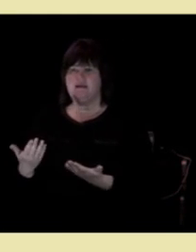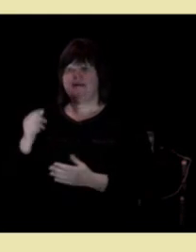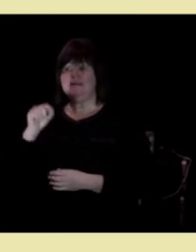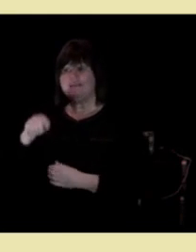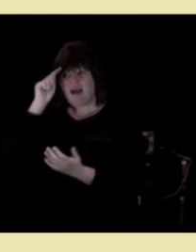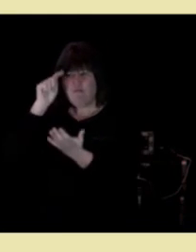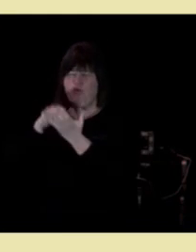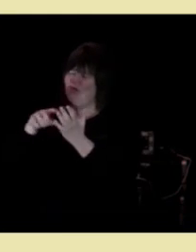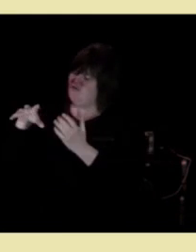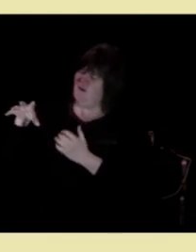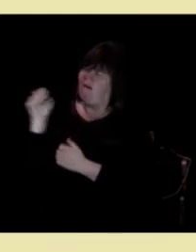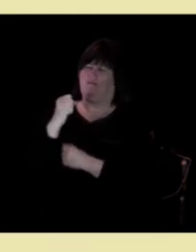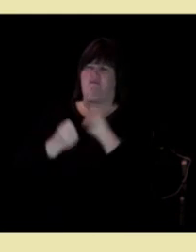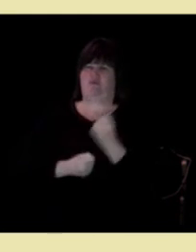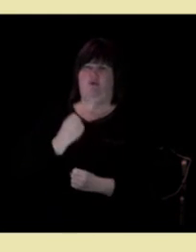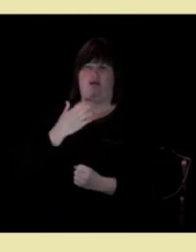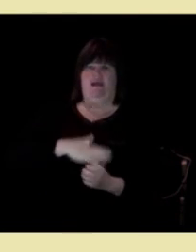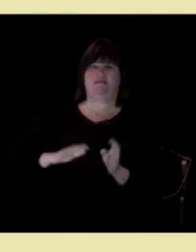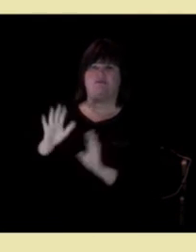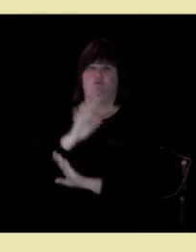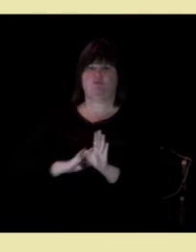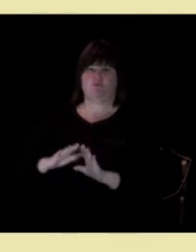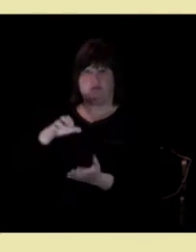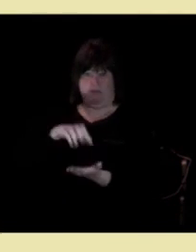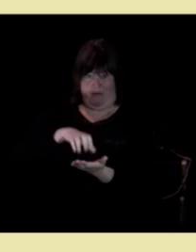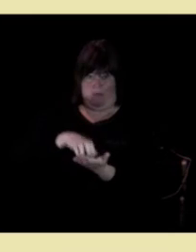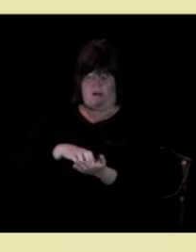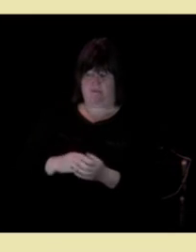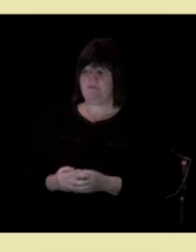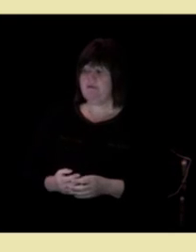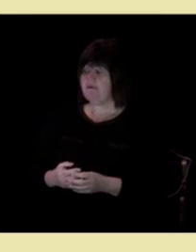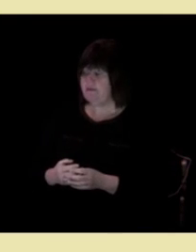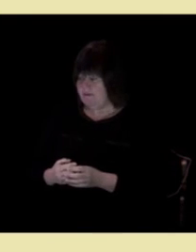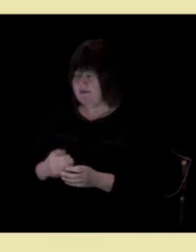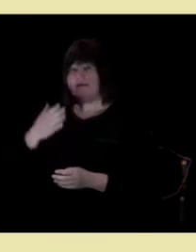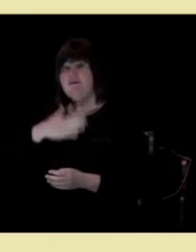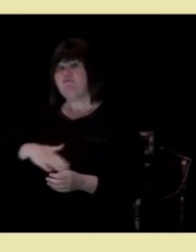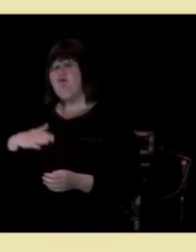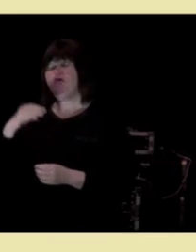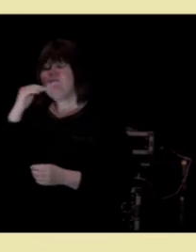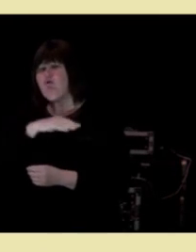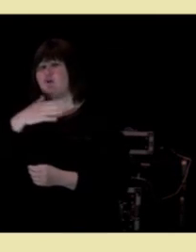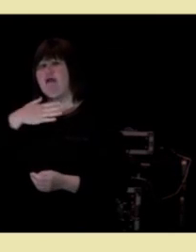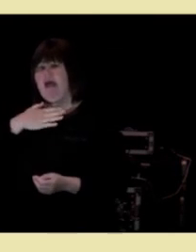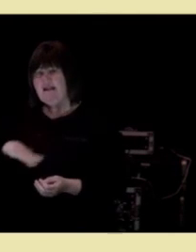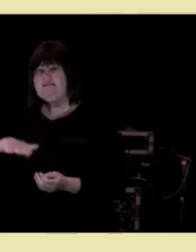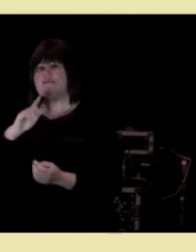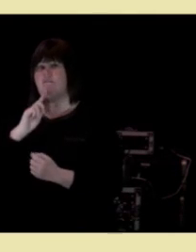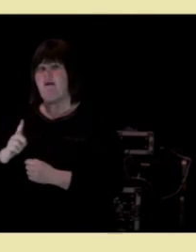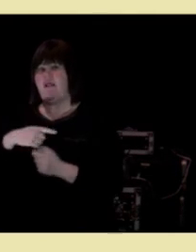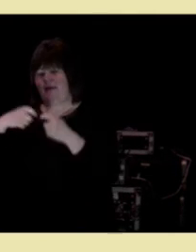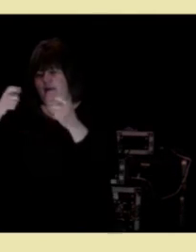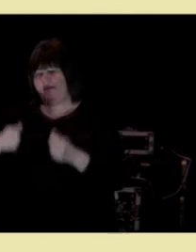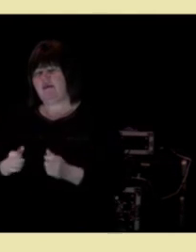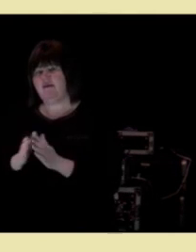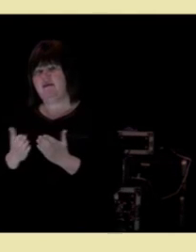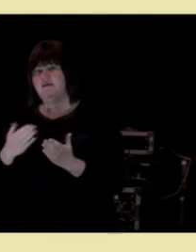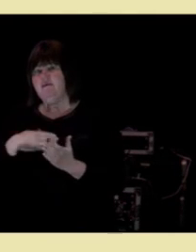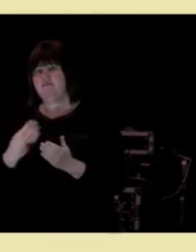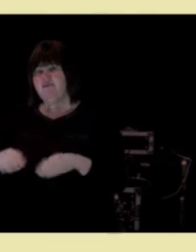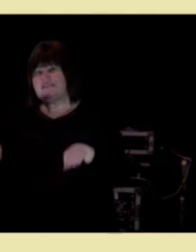gjør i helsehåndsorgsdebattemanget. I folkehelsemeldingen så sidestilte med fysisk og psykisk helse.